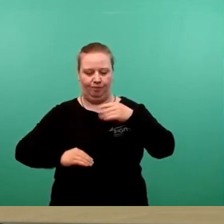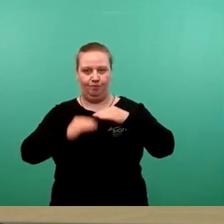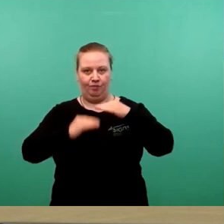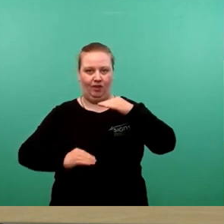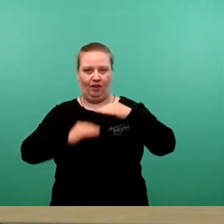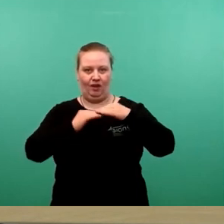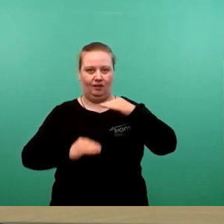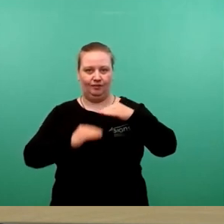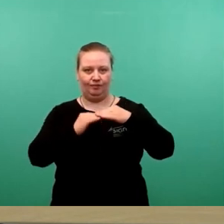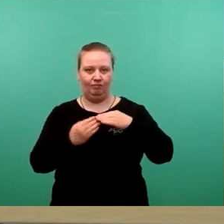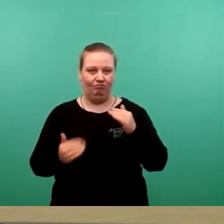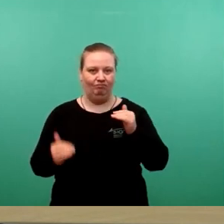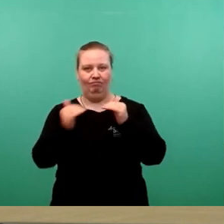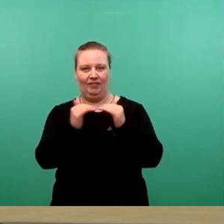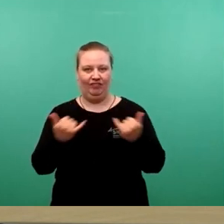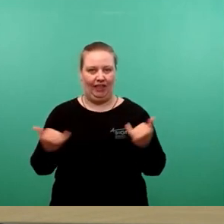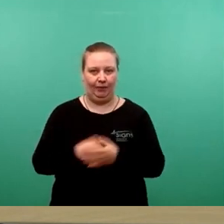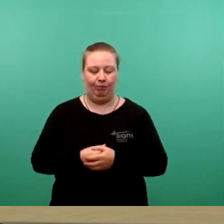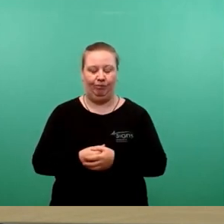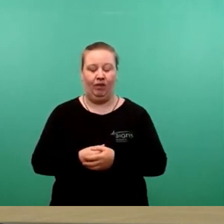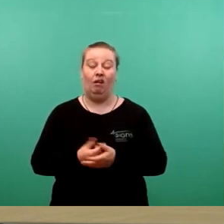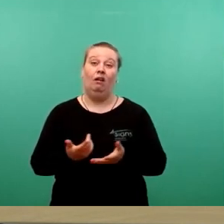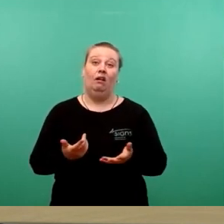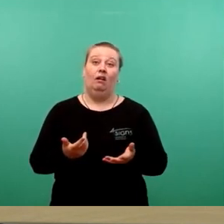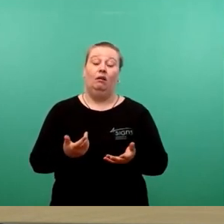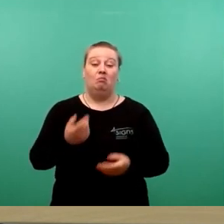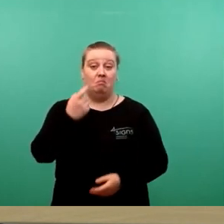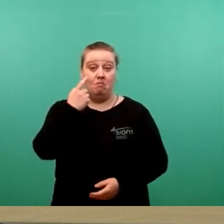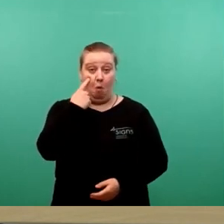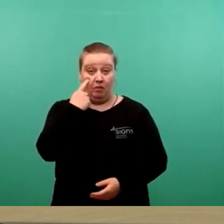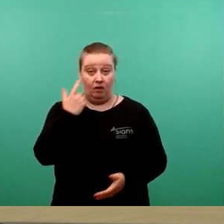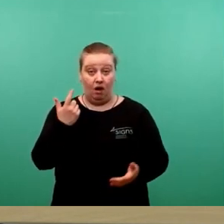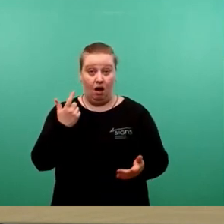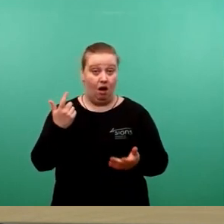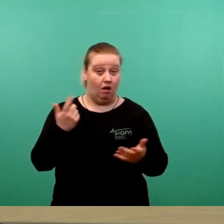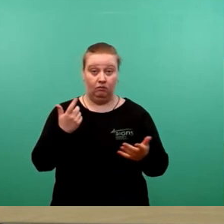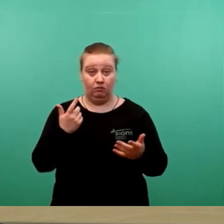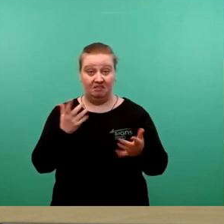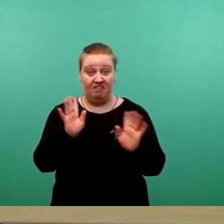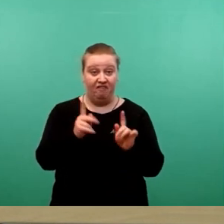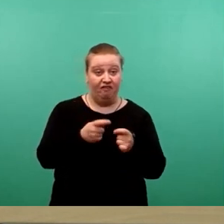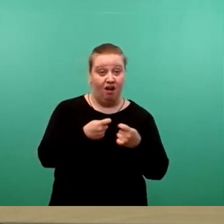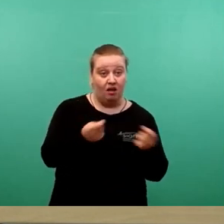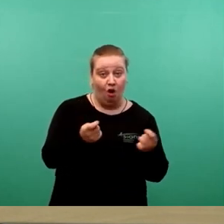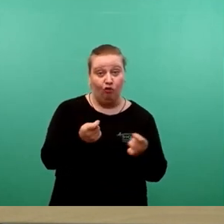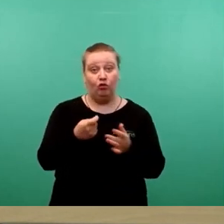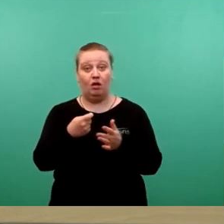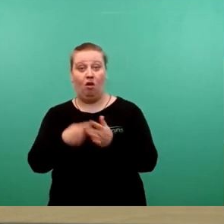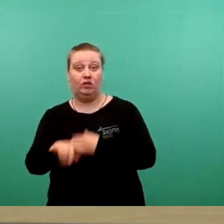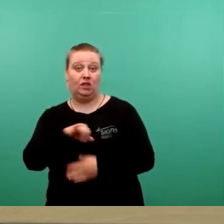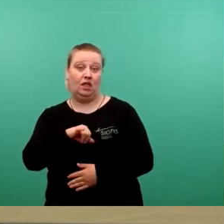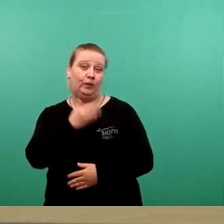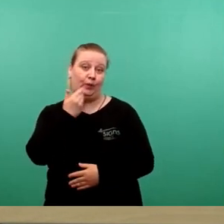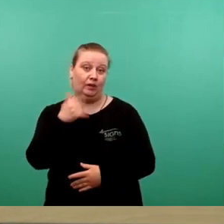Aktuell gibt es jetzt keine Verkaufs oder Kaufabsicht des